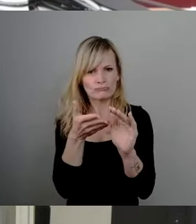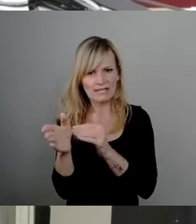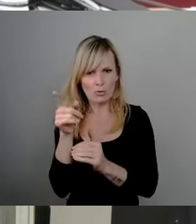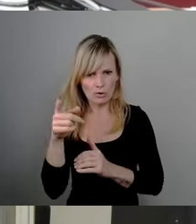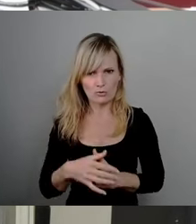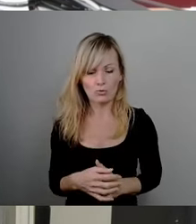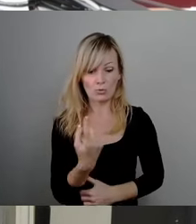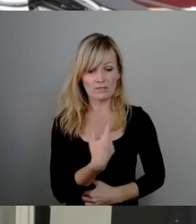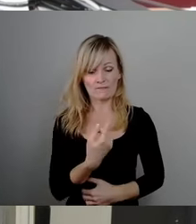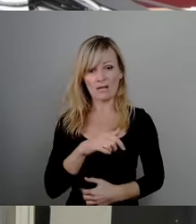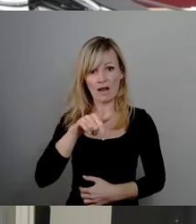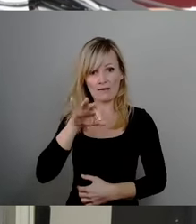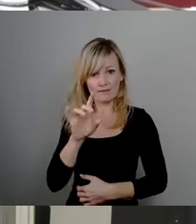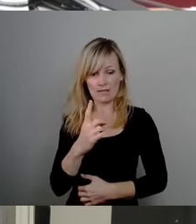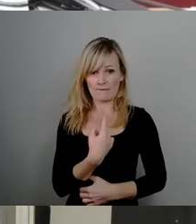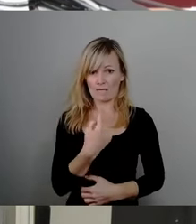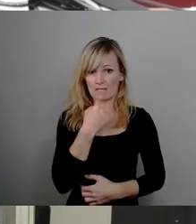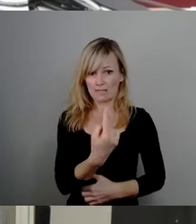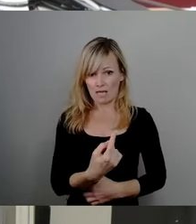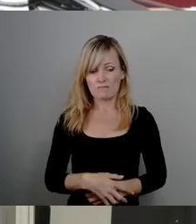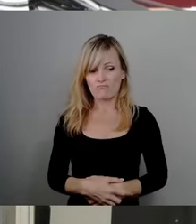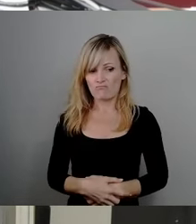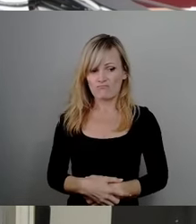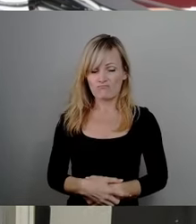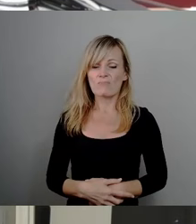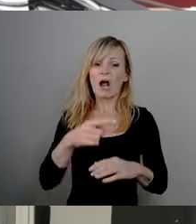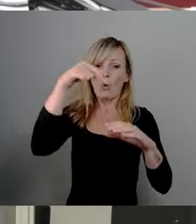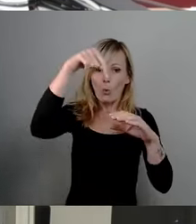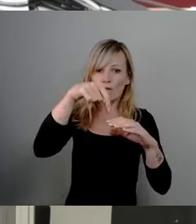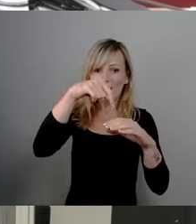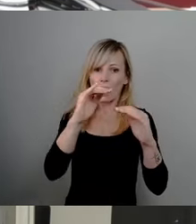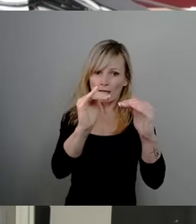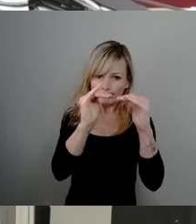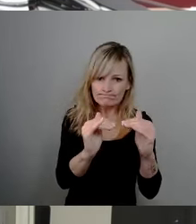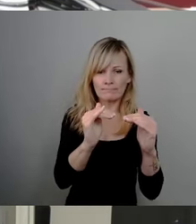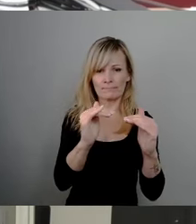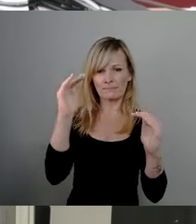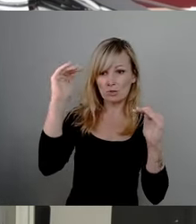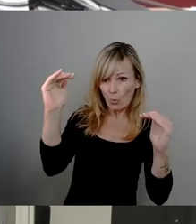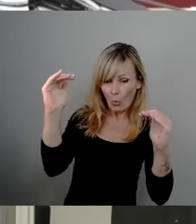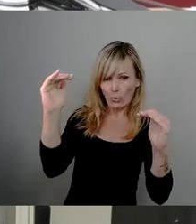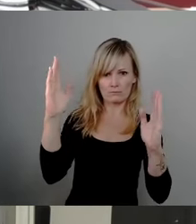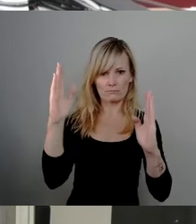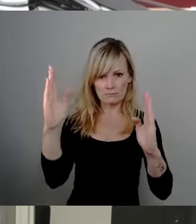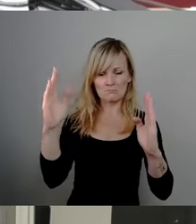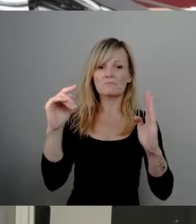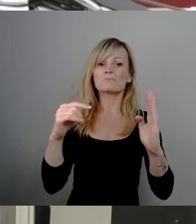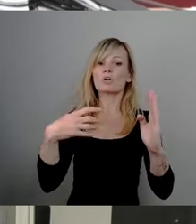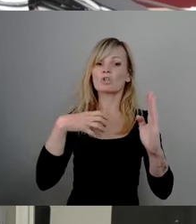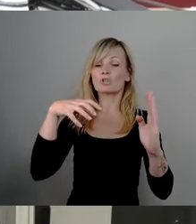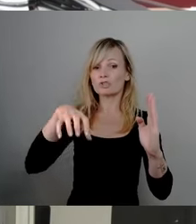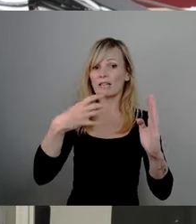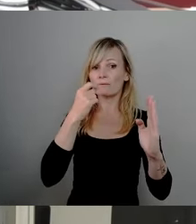wir von der AfD, wir gehen in die untere Mitte. Also so ganz dramatisch ist das nicht. Und da es sich um hier eine Schätzung handelt,